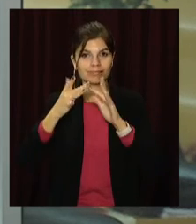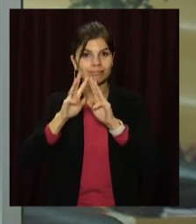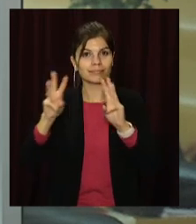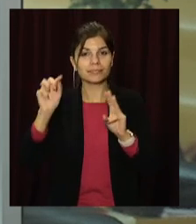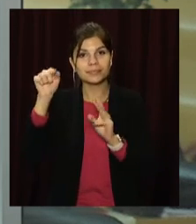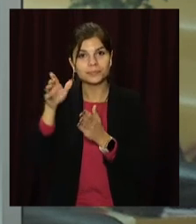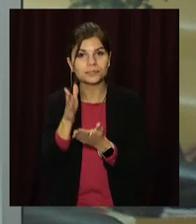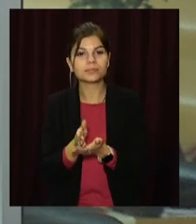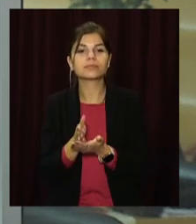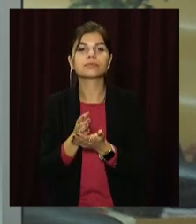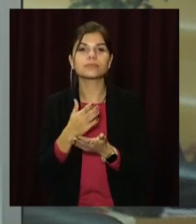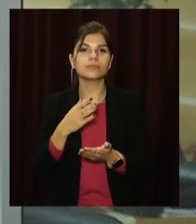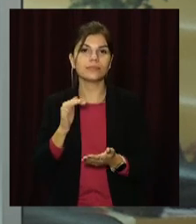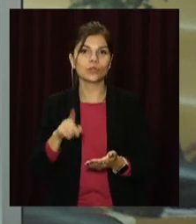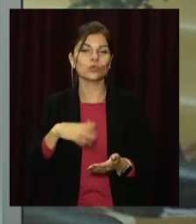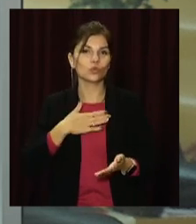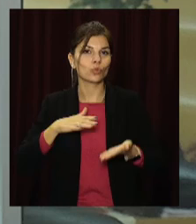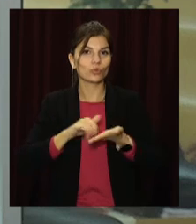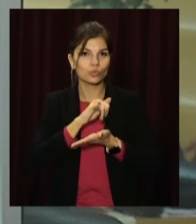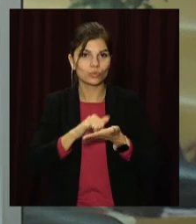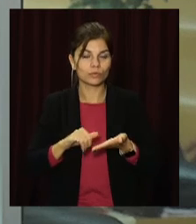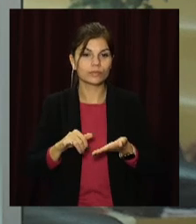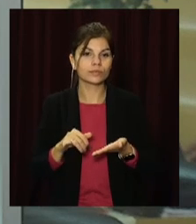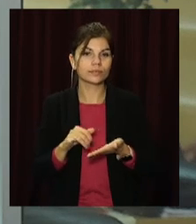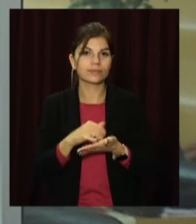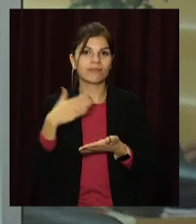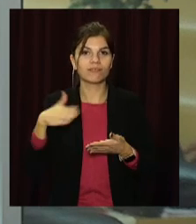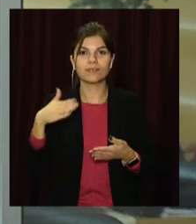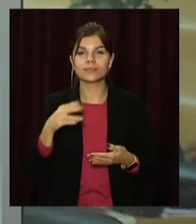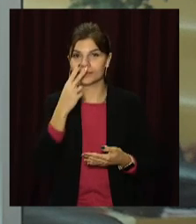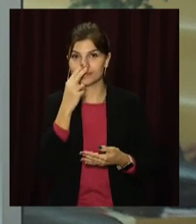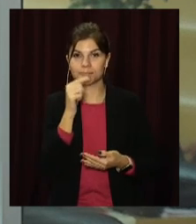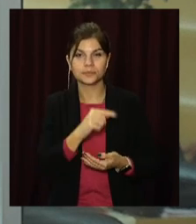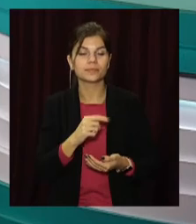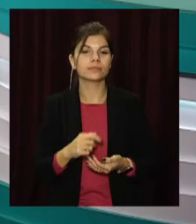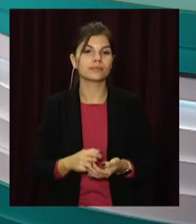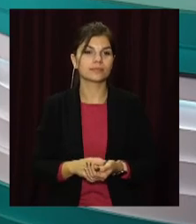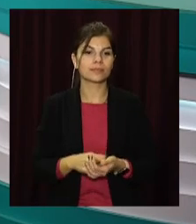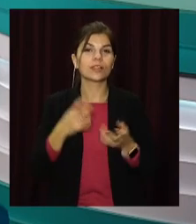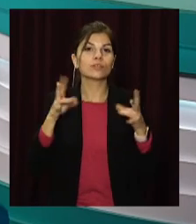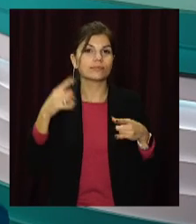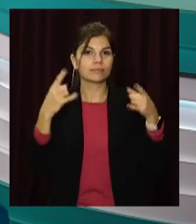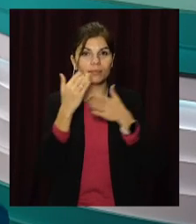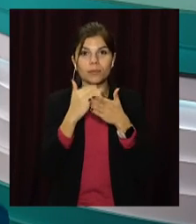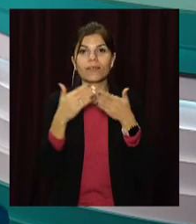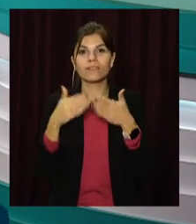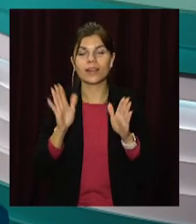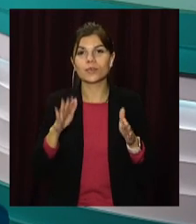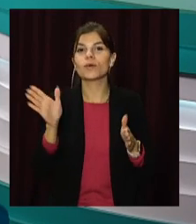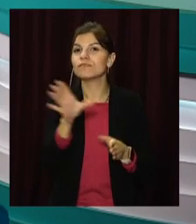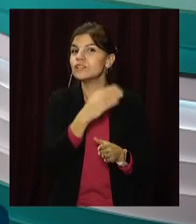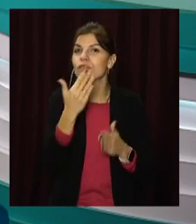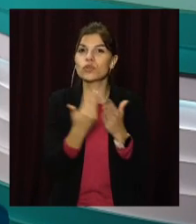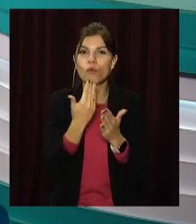opentv.media та на наших сторінках у соцмережах. Сюжети переглядайте на ютуб-каналі. Залишайтесь з відкритим та нехай